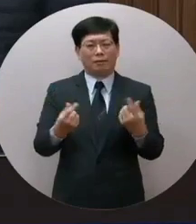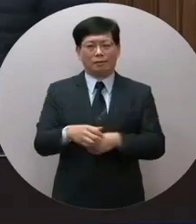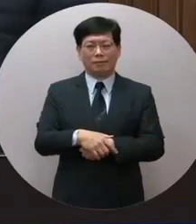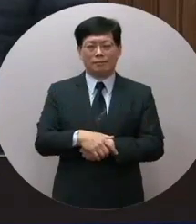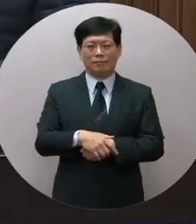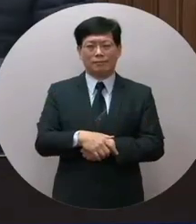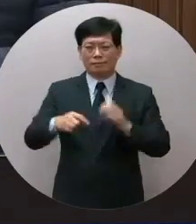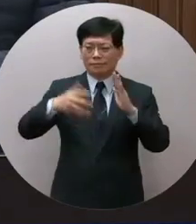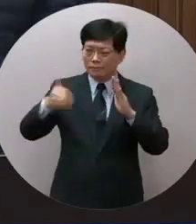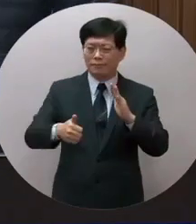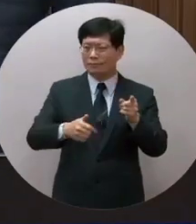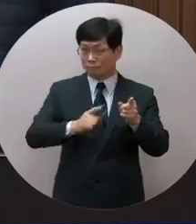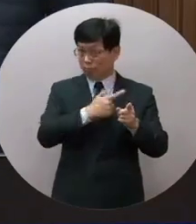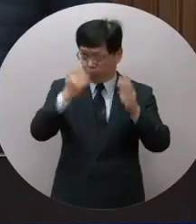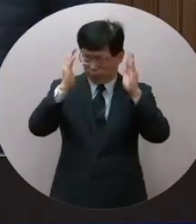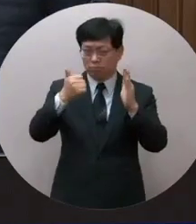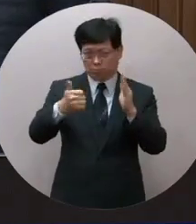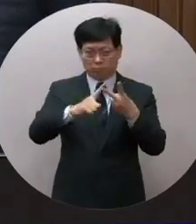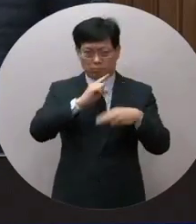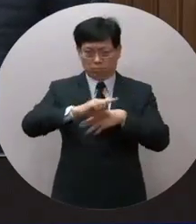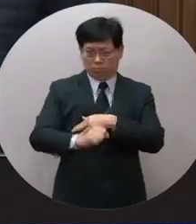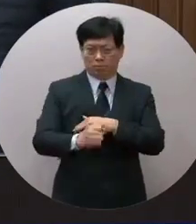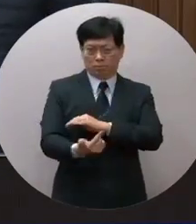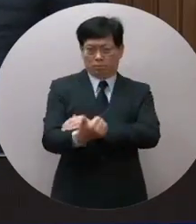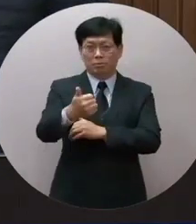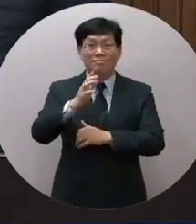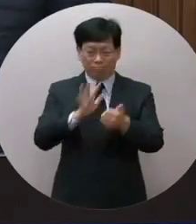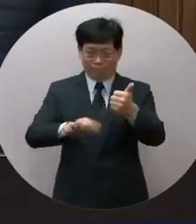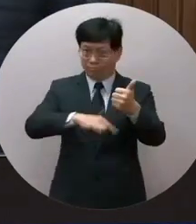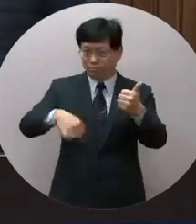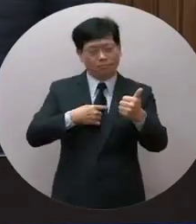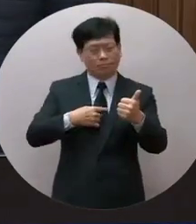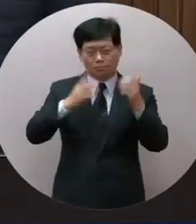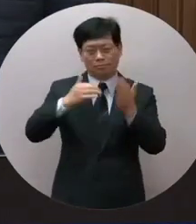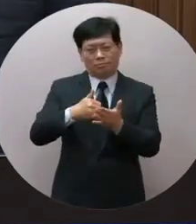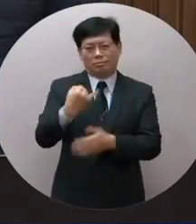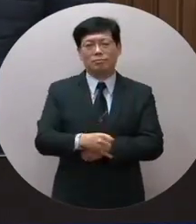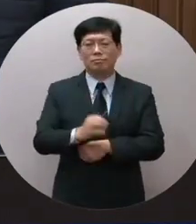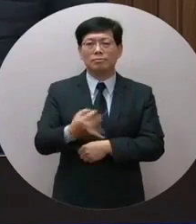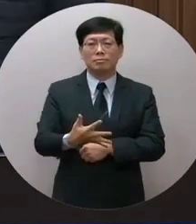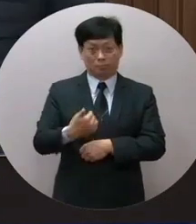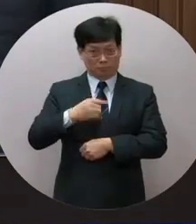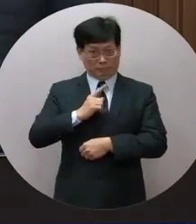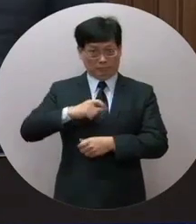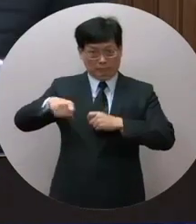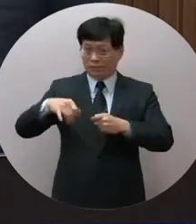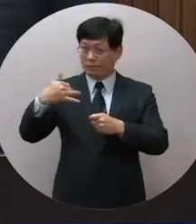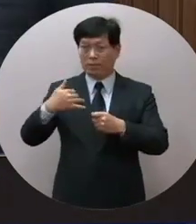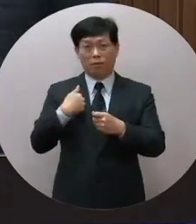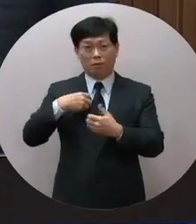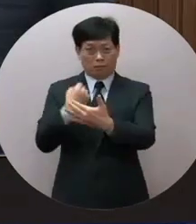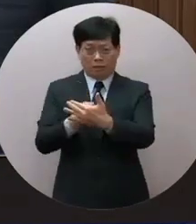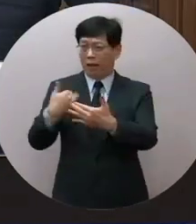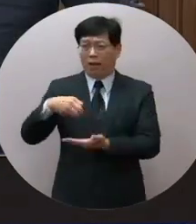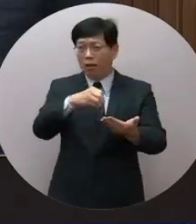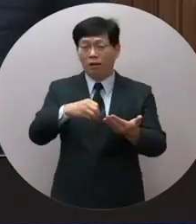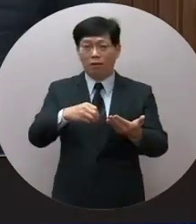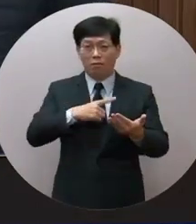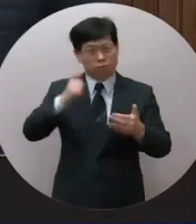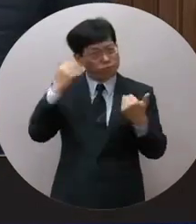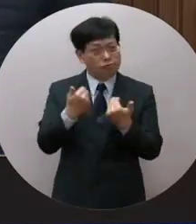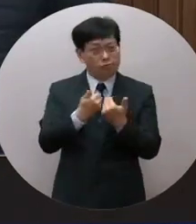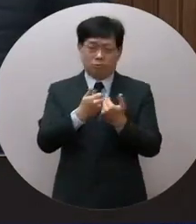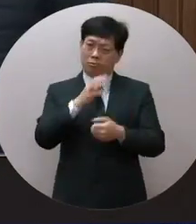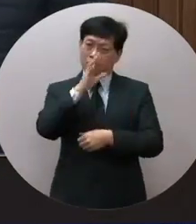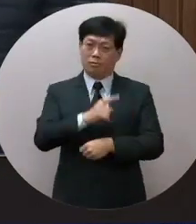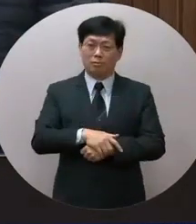院長真的你很認真也有執行力但是你的Lag隔園不認真為什麼我的版本啊還在我手上啊拚命